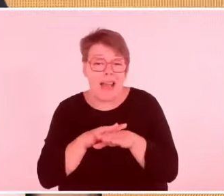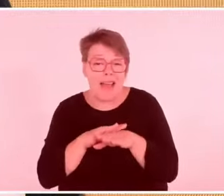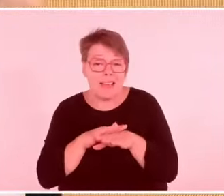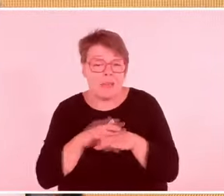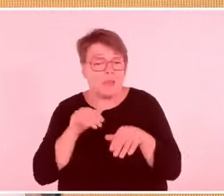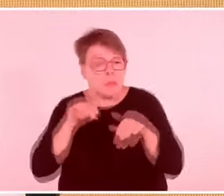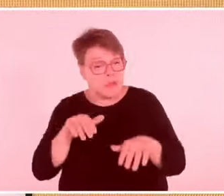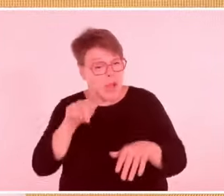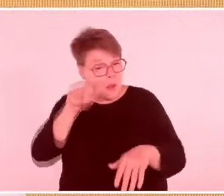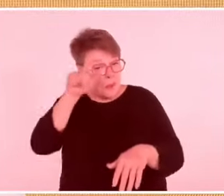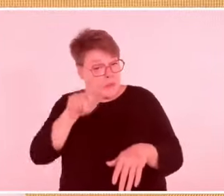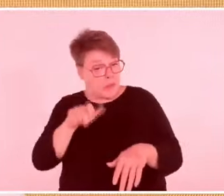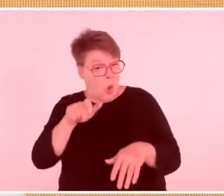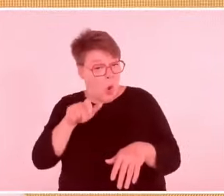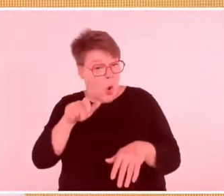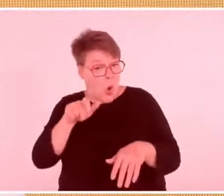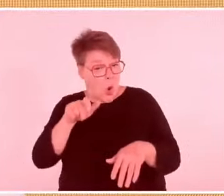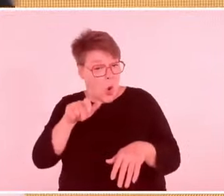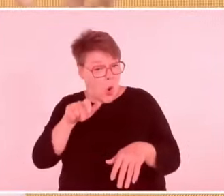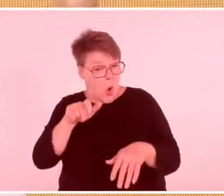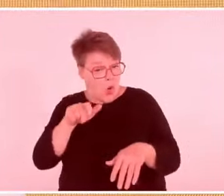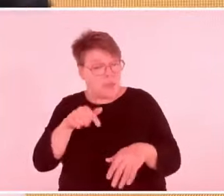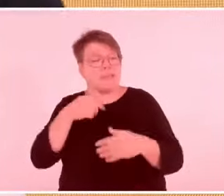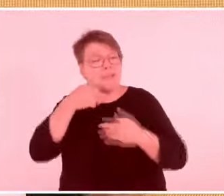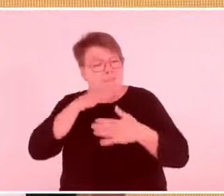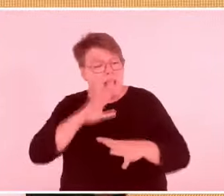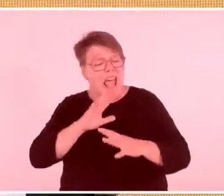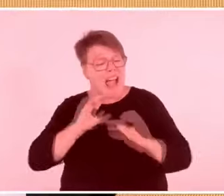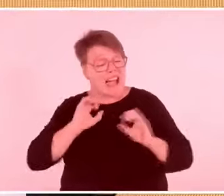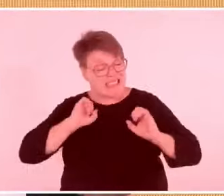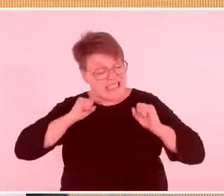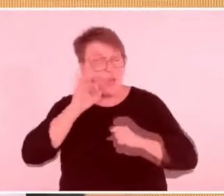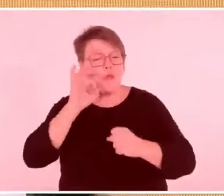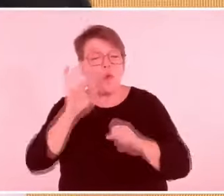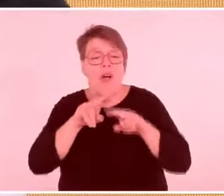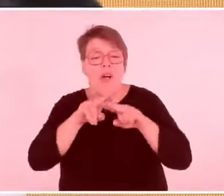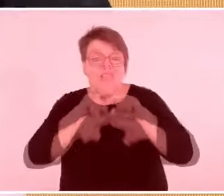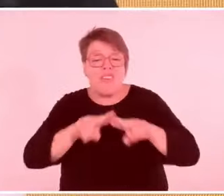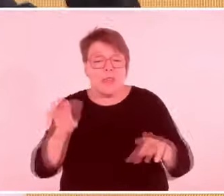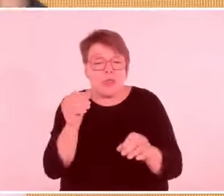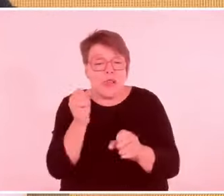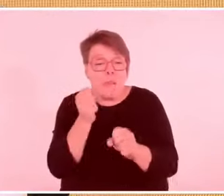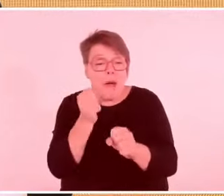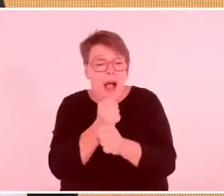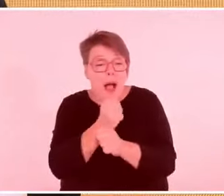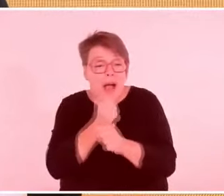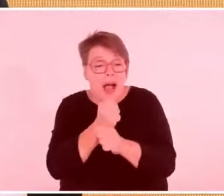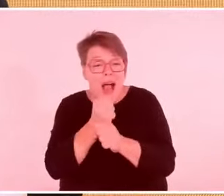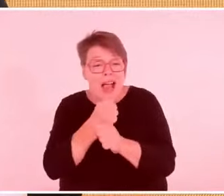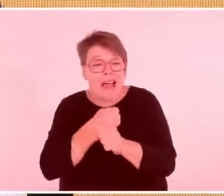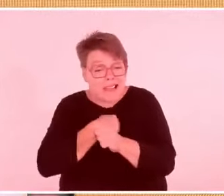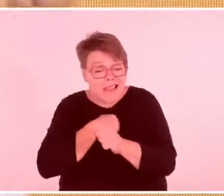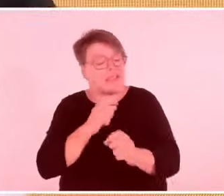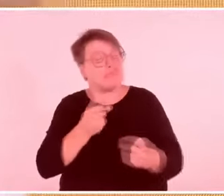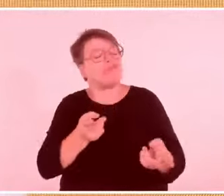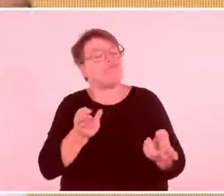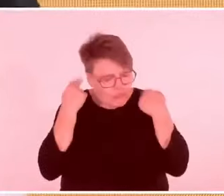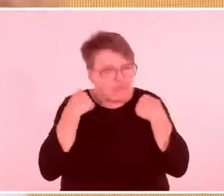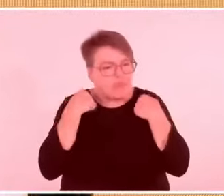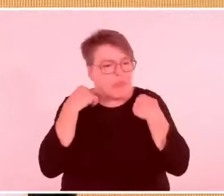vor ihm. Aber das ist nicht der Fall. Was mehr kann man tun? Mit meinen Freuden habe ich in Ramallah